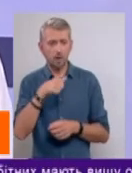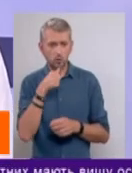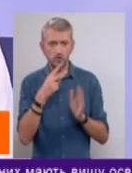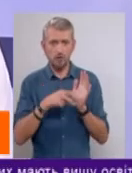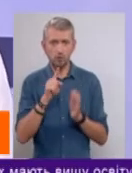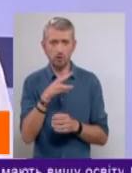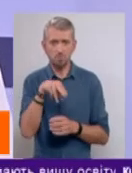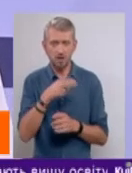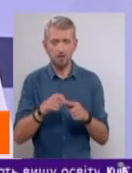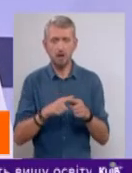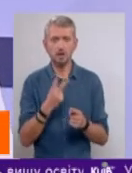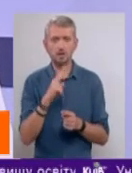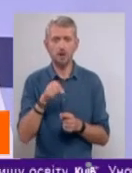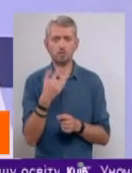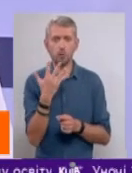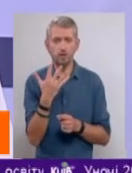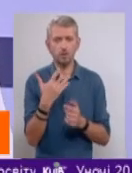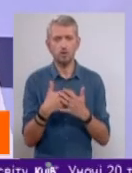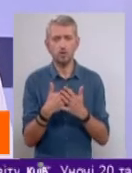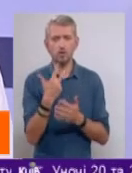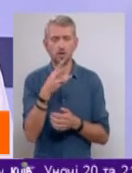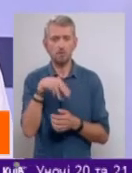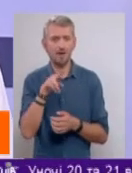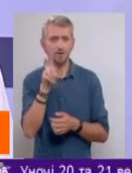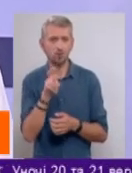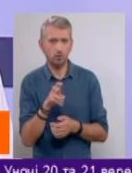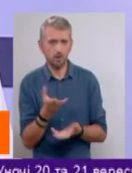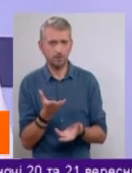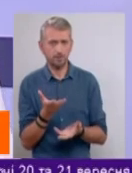млрд, це 2,5, а почти 3 млрд долларов.